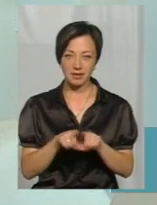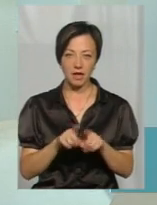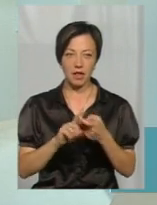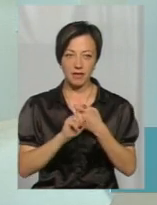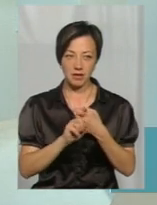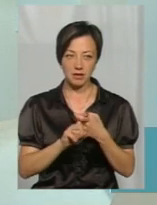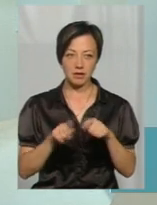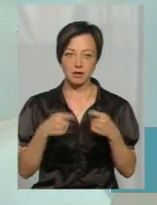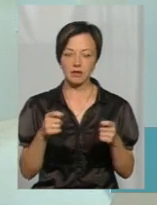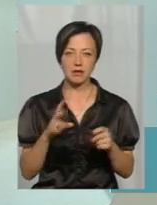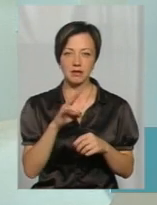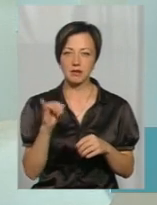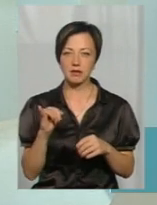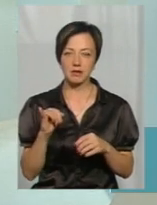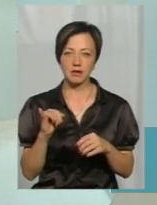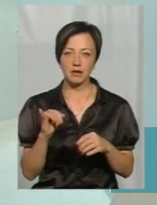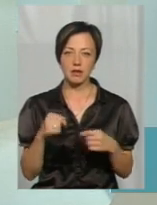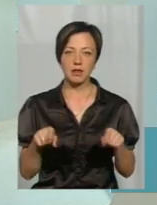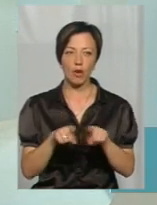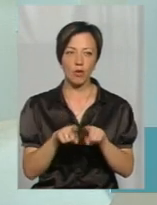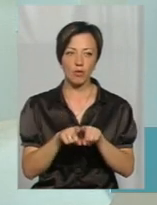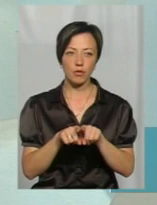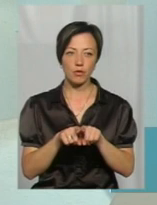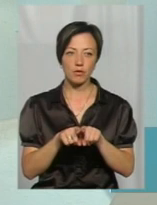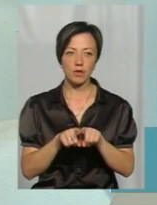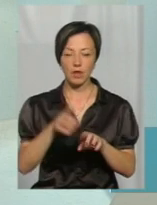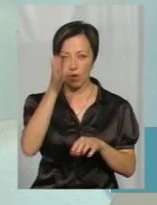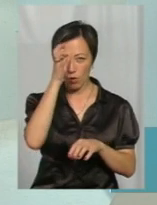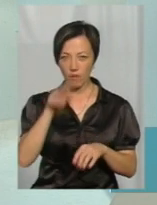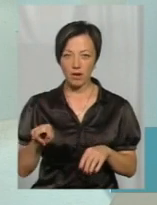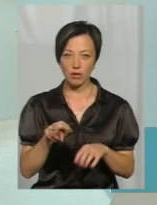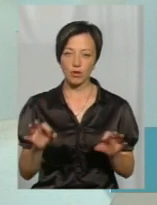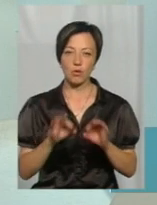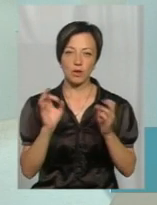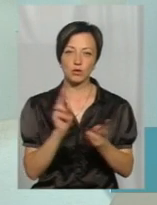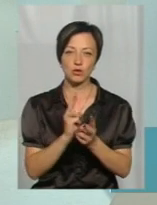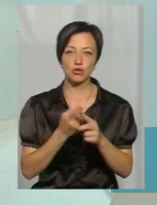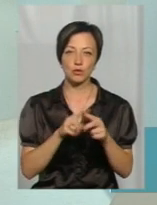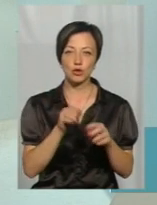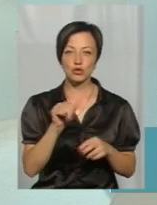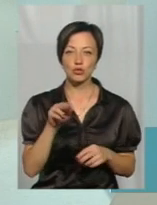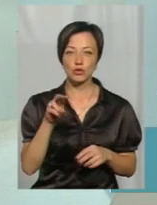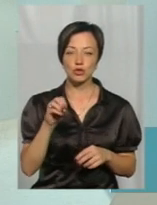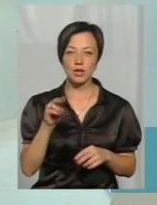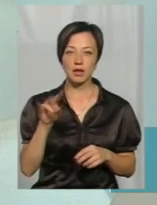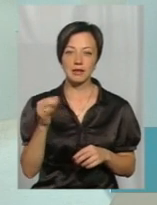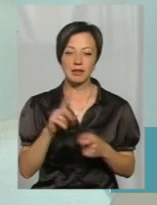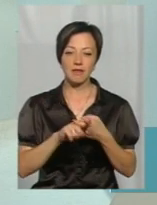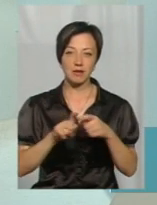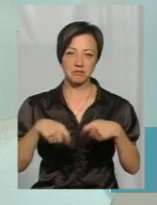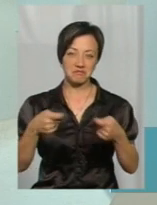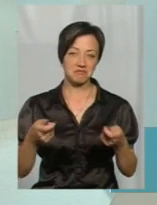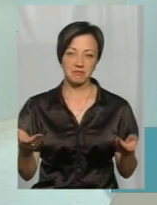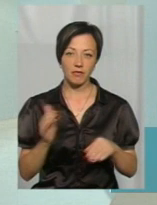ж не... інфекції вони зможуть переносити? Ну, ніхто такого, наприклад, в науковій літературі ніколи я не зустрічав, щоб жужилиці переносли якусь інфекцію. Тобто це